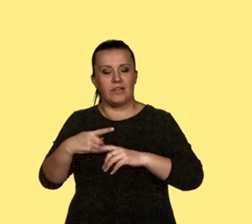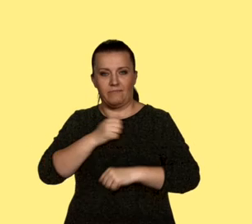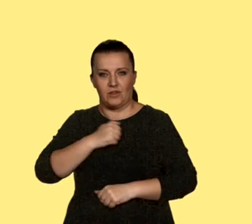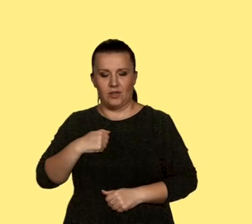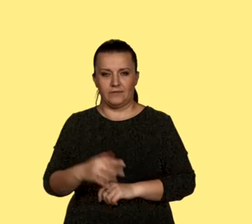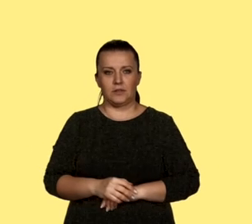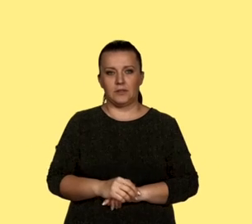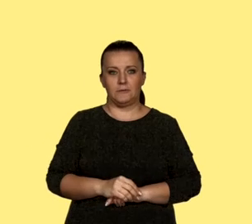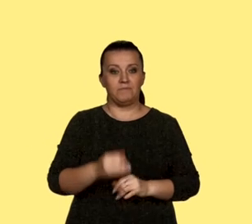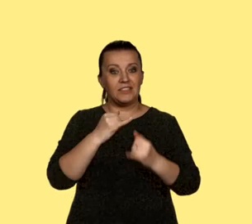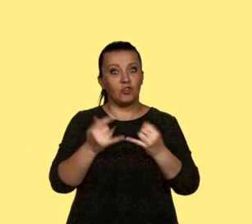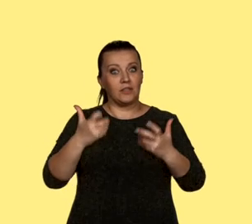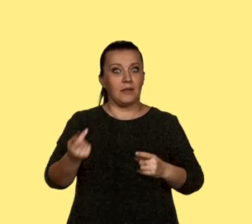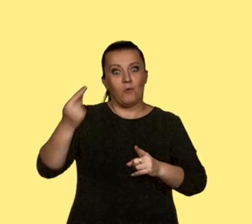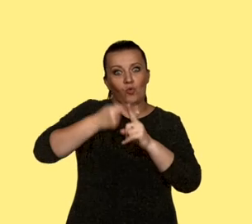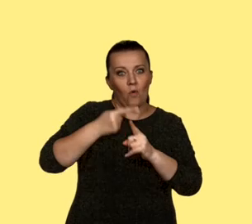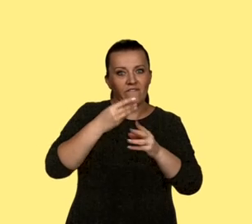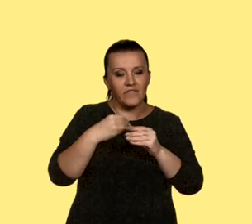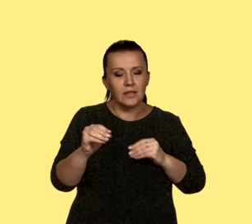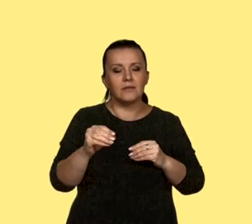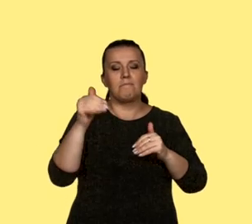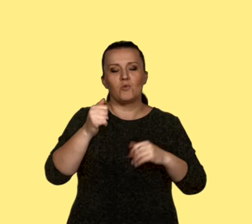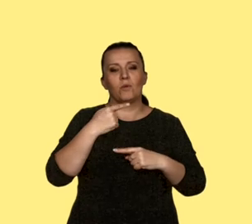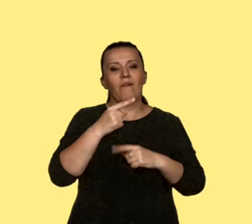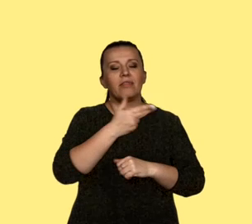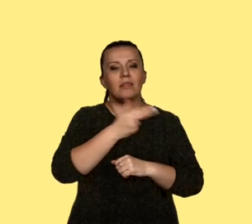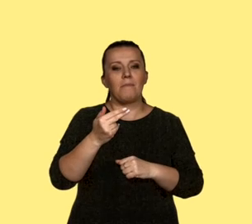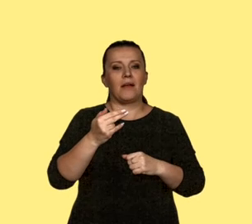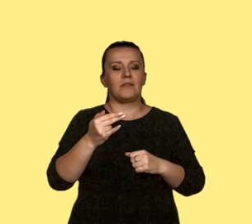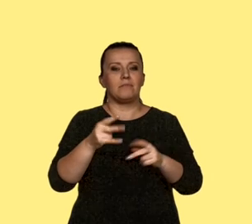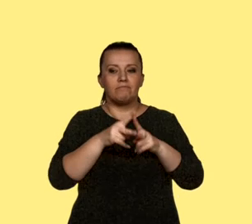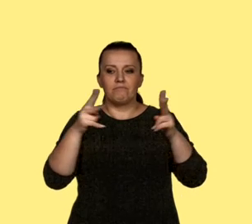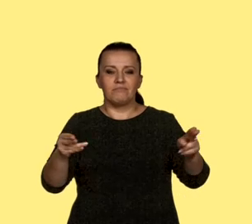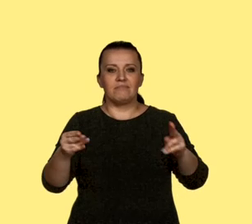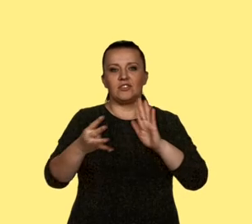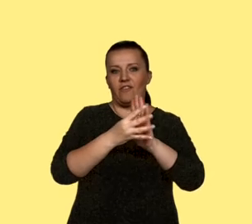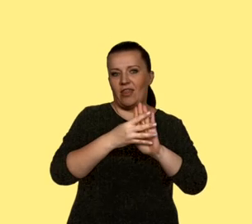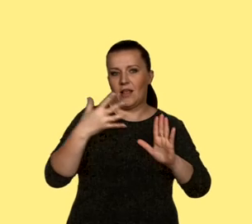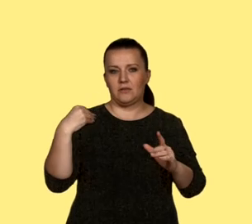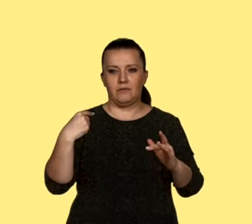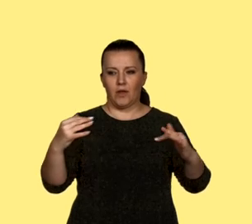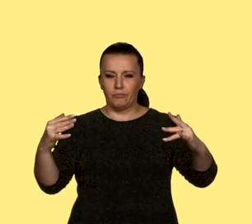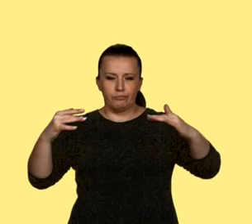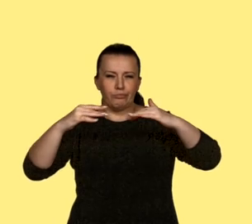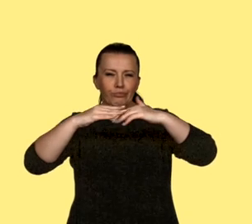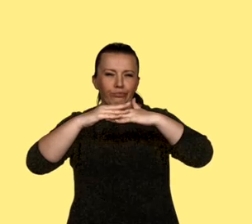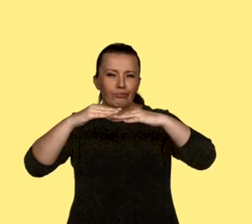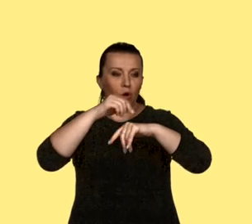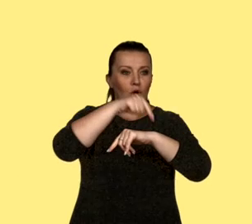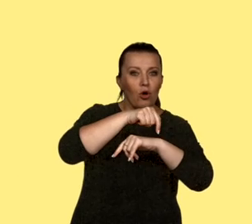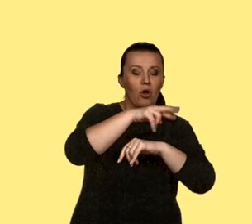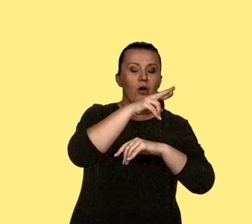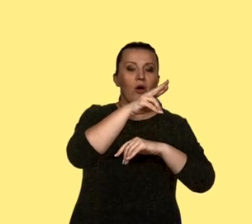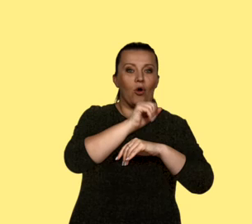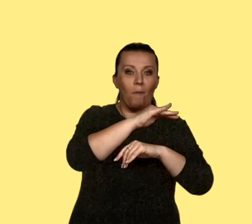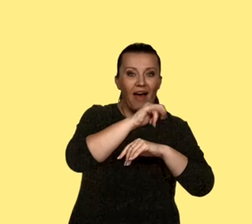powiedzieć coś więcej, może mówić o XIX-wieczności, o przenikaniu się romantyzmu, pozytywizmu, czyli tak naprawdę